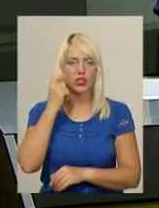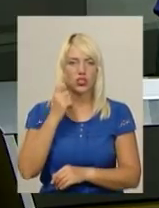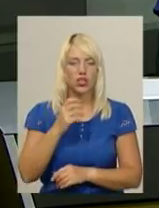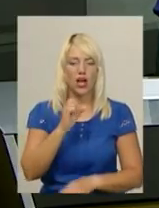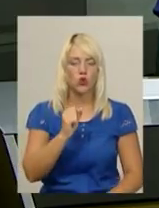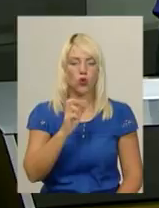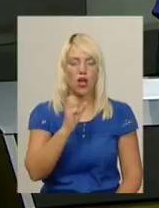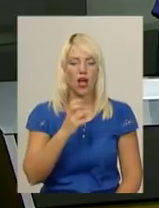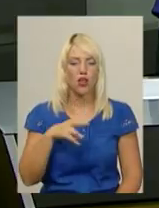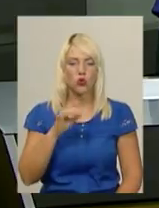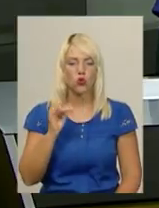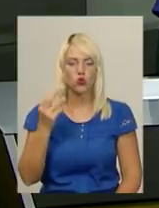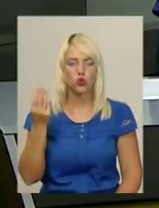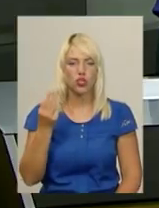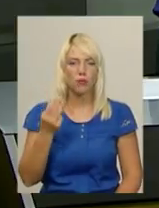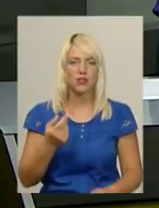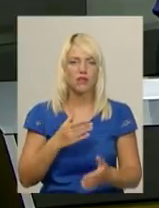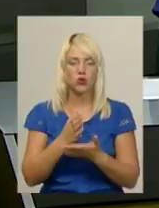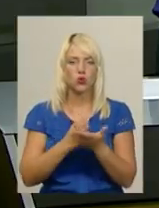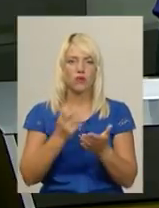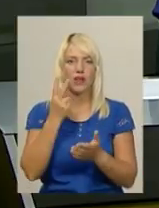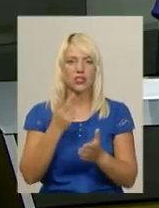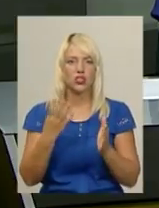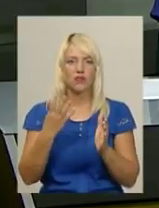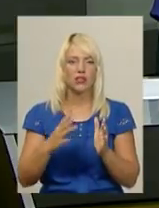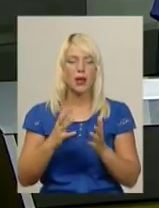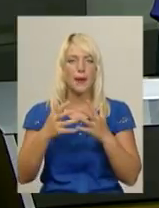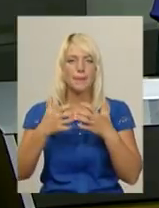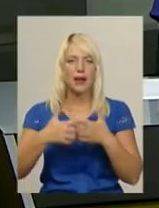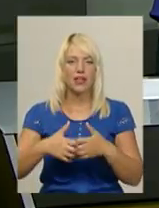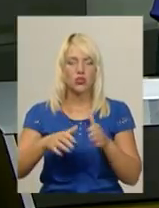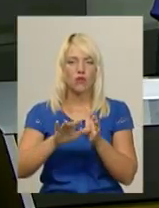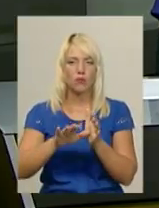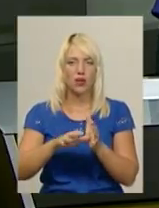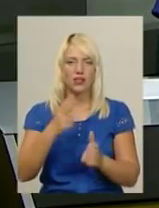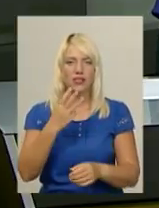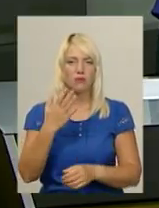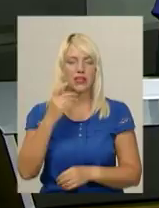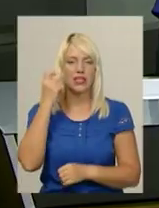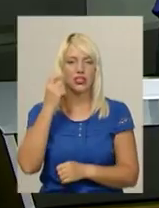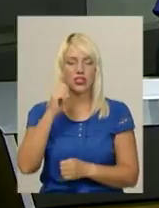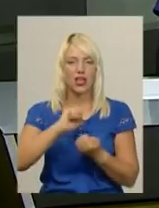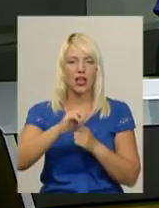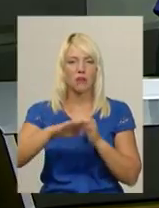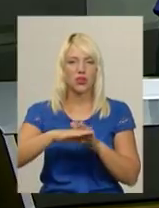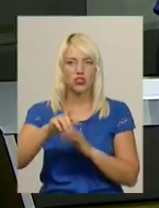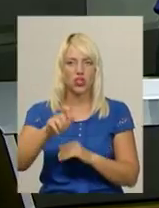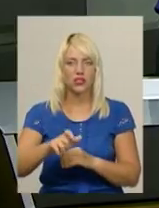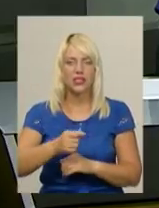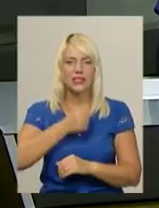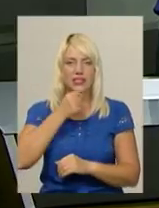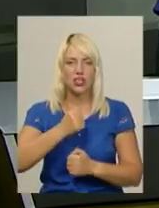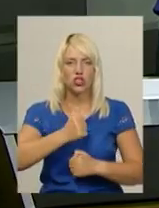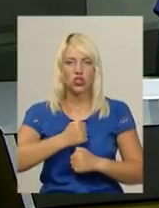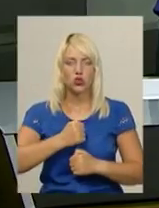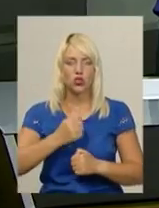Анатолій Андрушчук з Шепетівки служив у 24-й механізованій бригаді, а 35-річний кам'янчанин, старший солдат Богдан Блінчук у